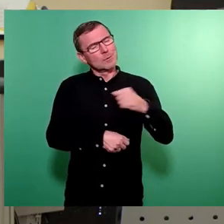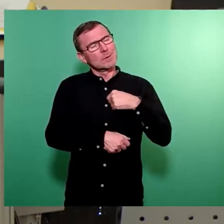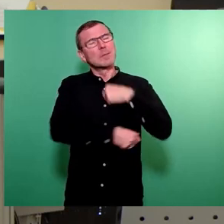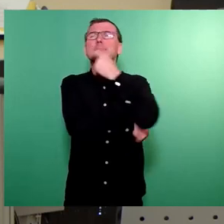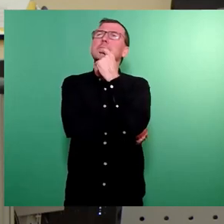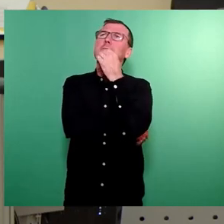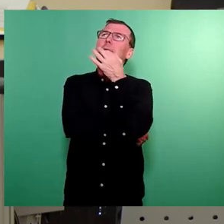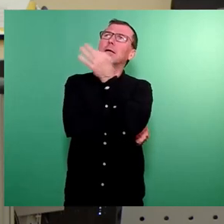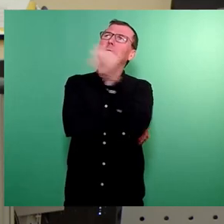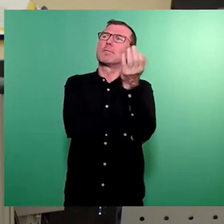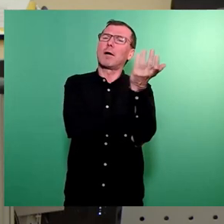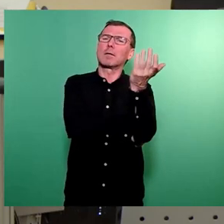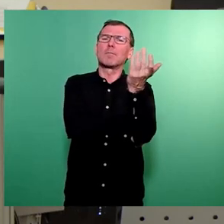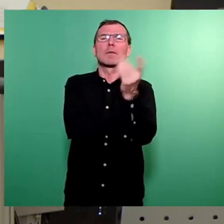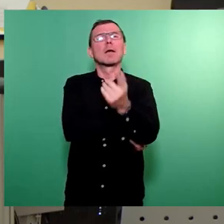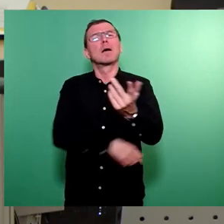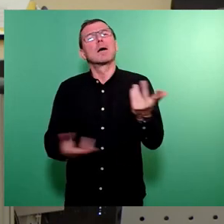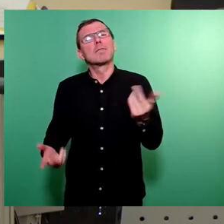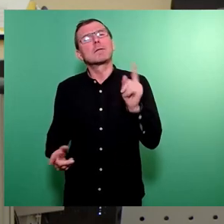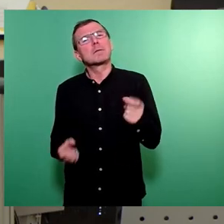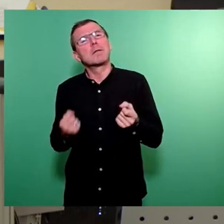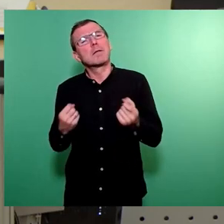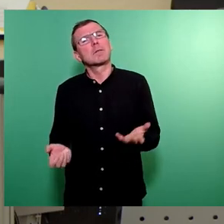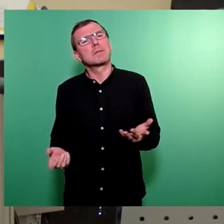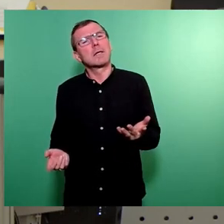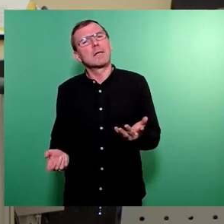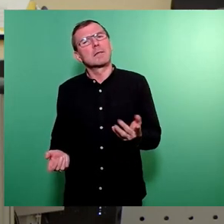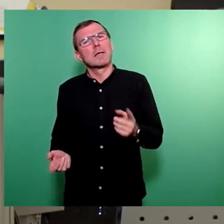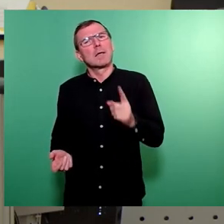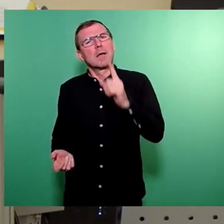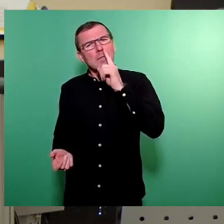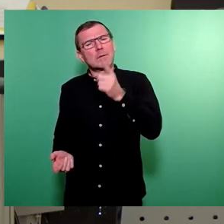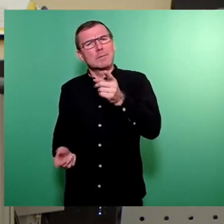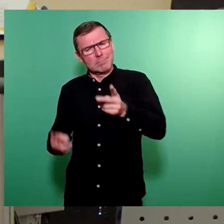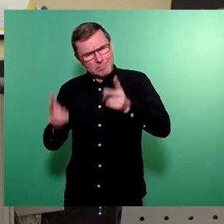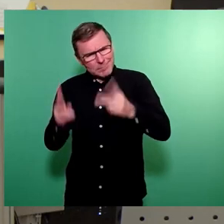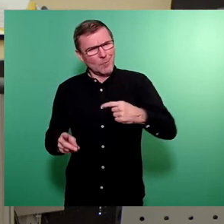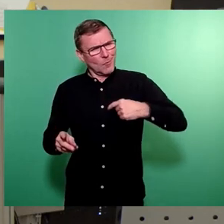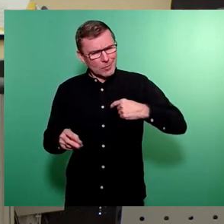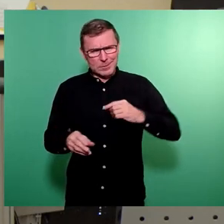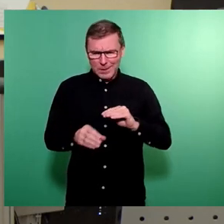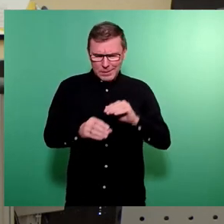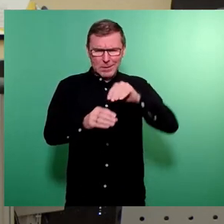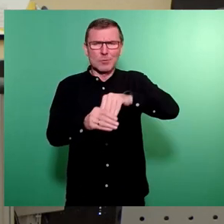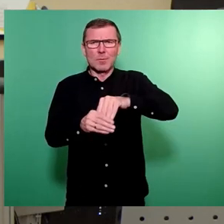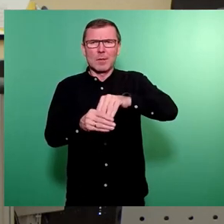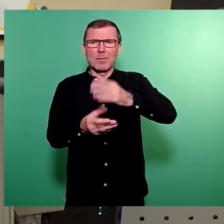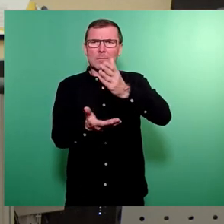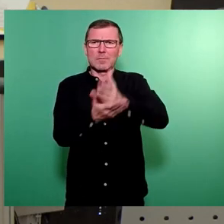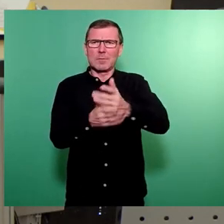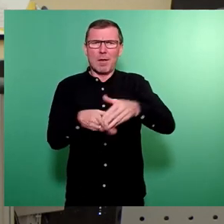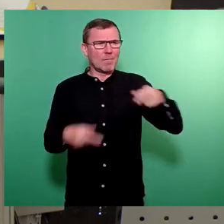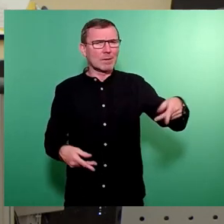Raum, was wäre eigentlich passiert, wenn Sie uns, vielleicht die anderen Fraktionen,